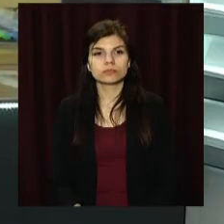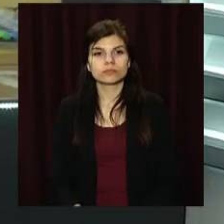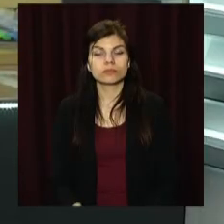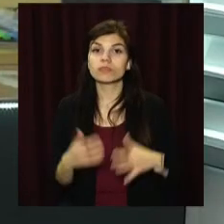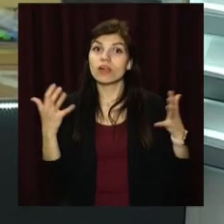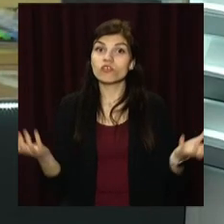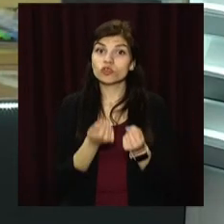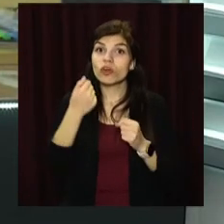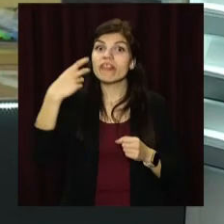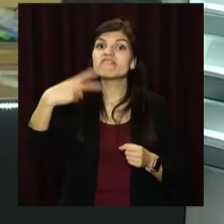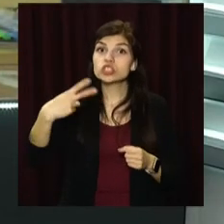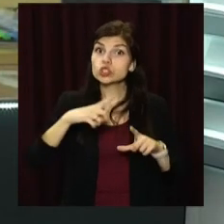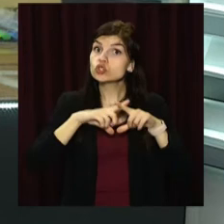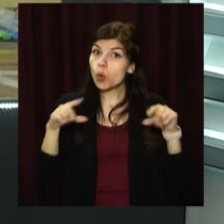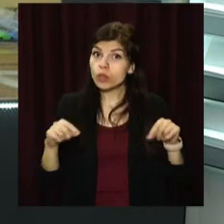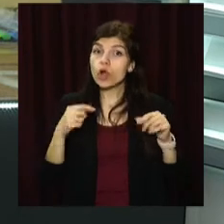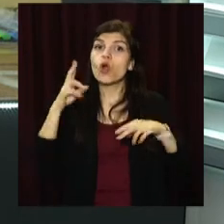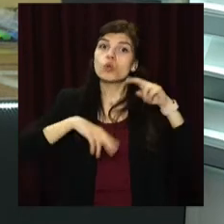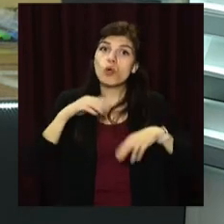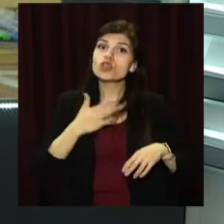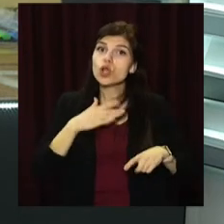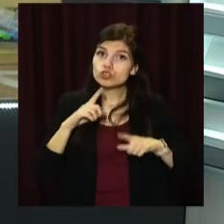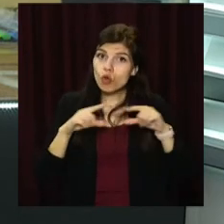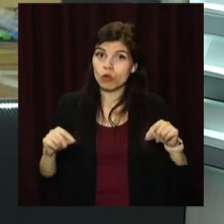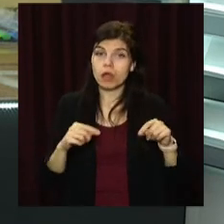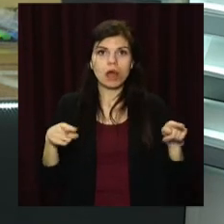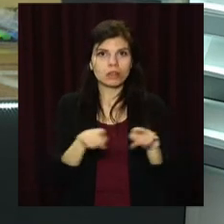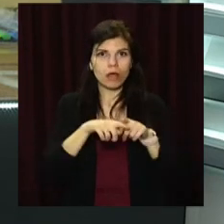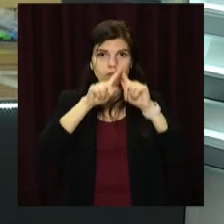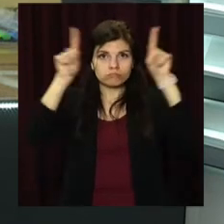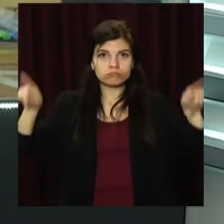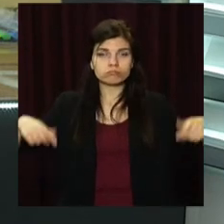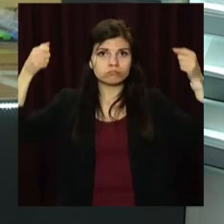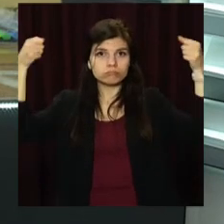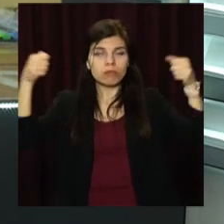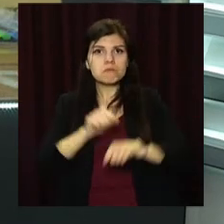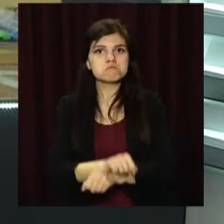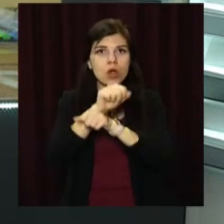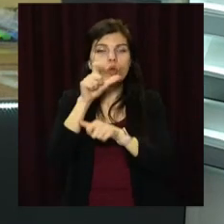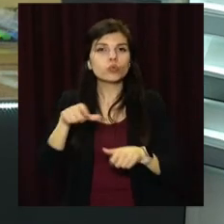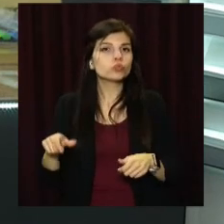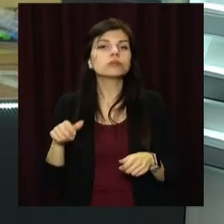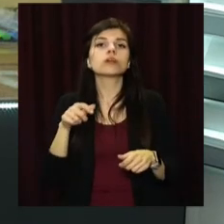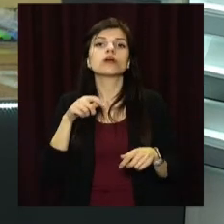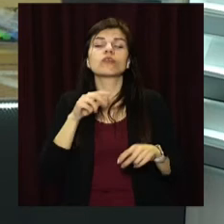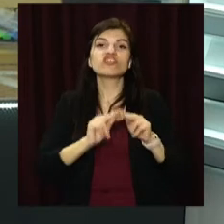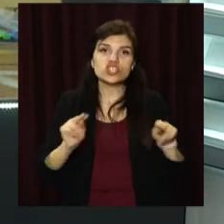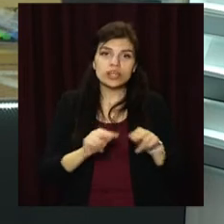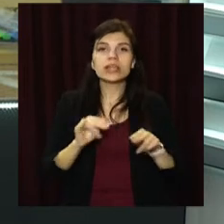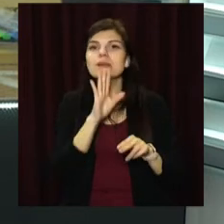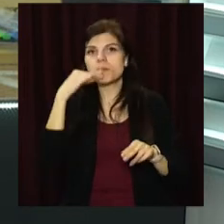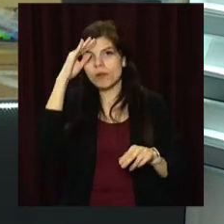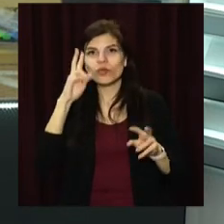Врятуйте 20-ту школу, добудуйте нашу школу. Із такими плакатами вийшли на мітинг вчителі закладу та батьки школярів.